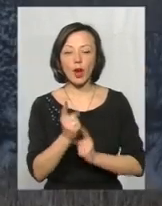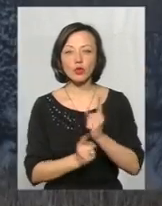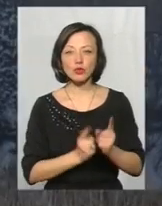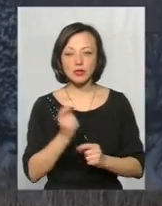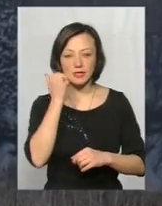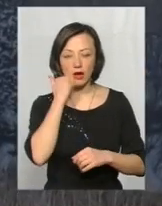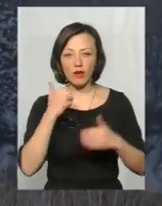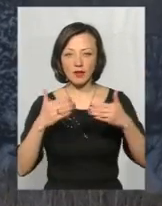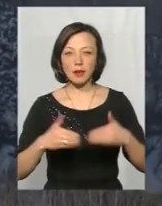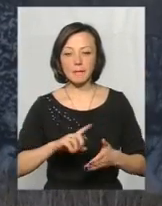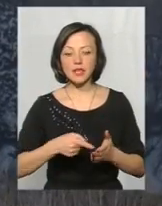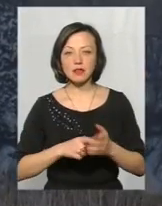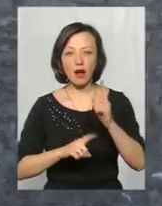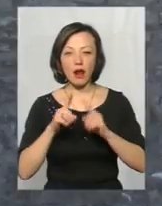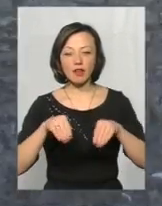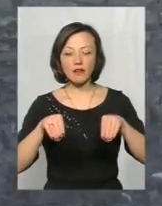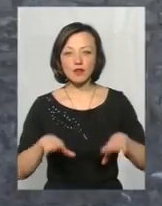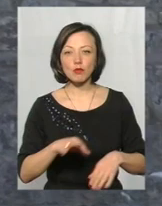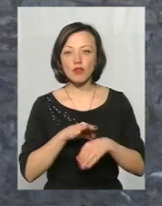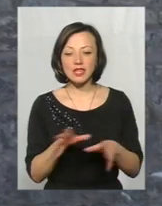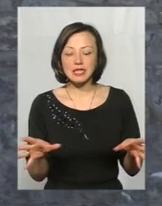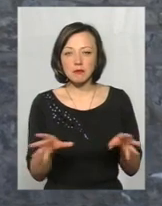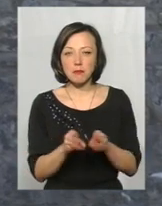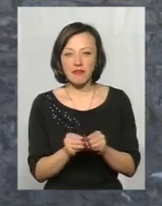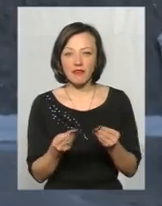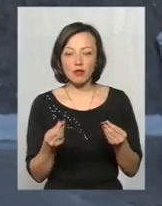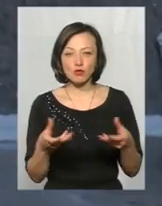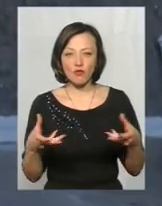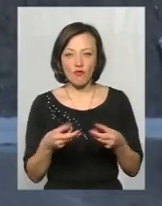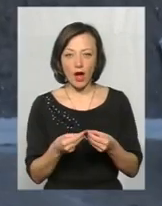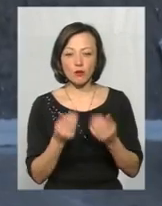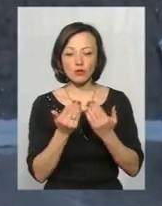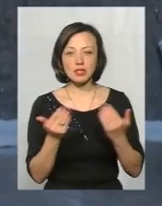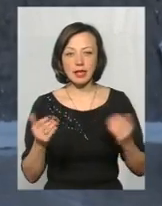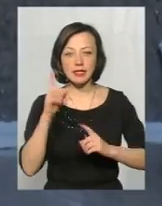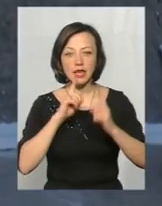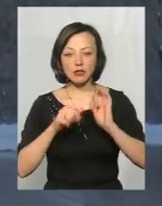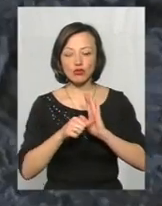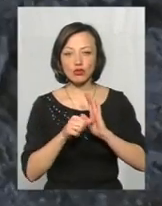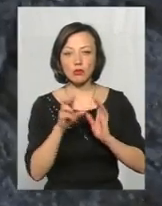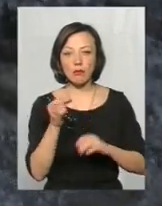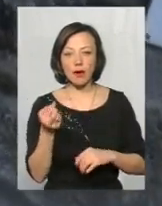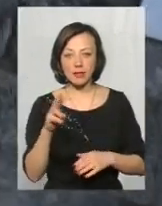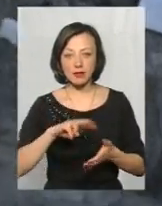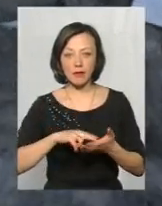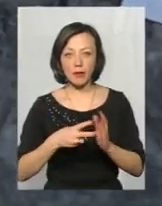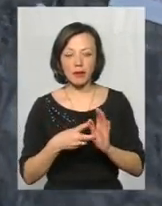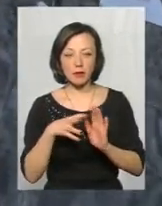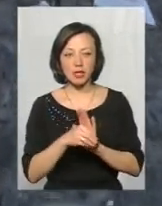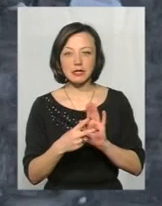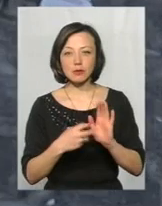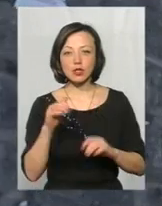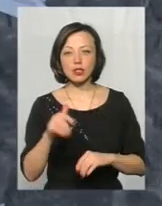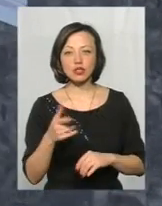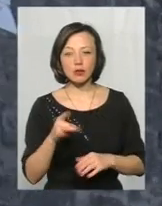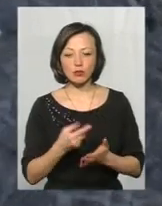Старої фортеці міська рада вирішила проводити у співфінансуванні з музеєм. На засіданні сесії 6 березня на це передбачили 700 тисяч